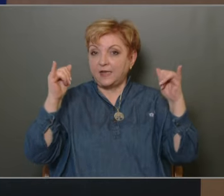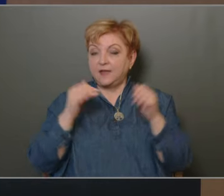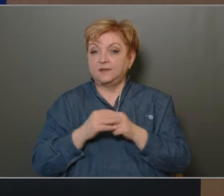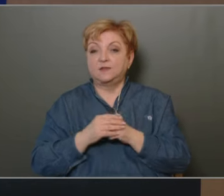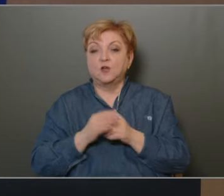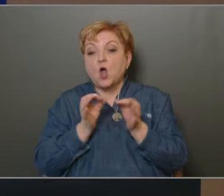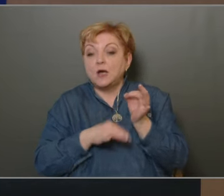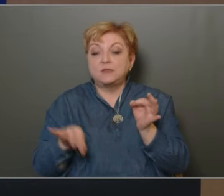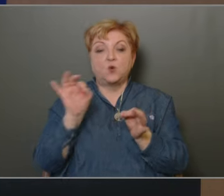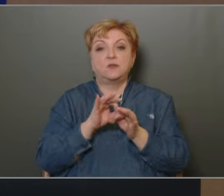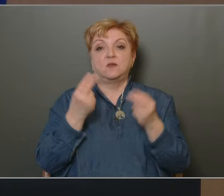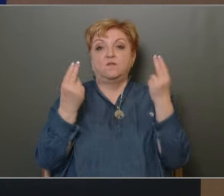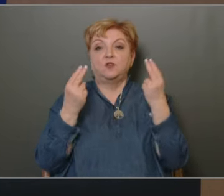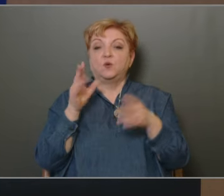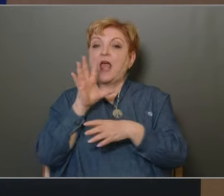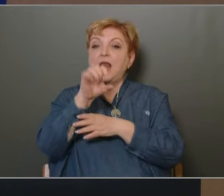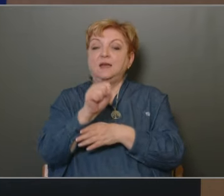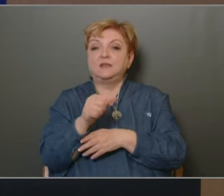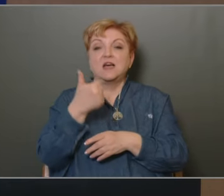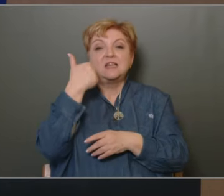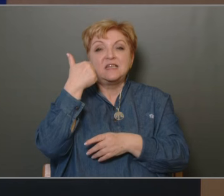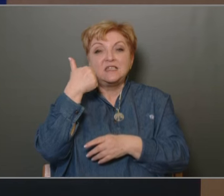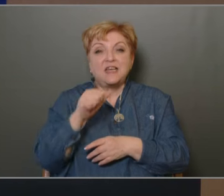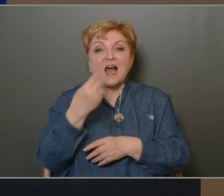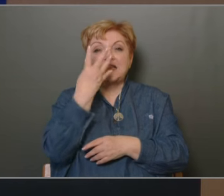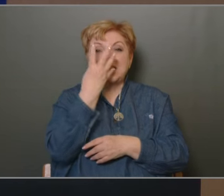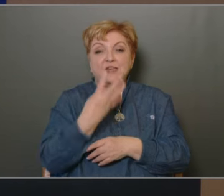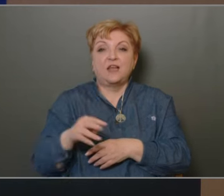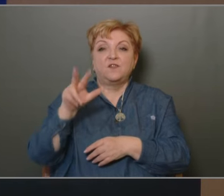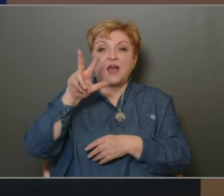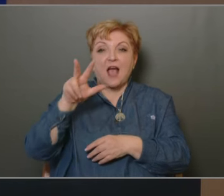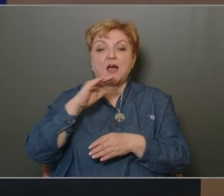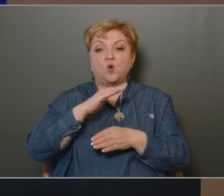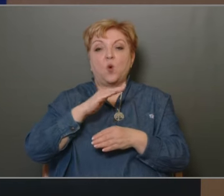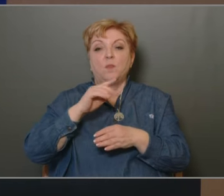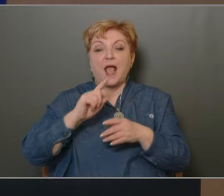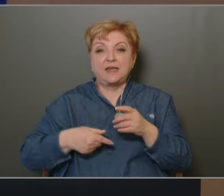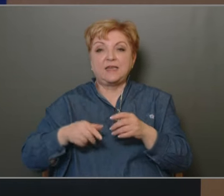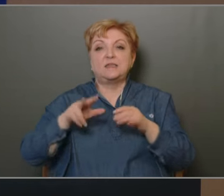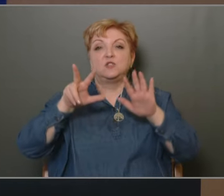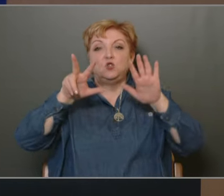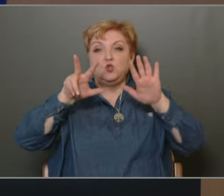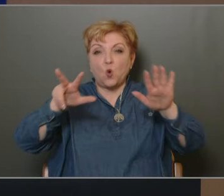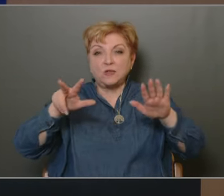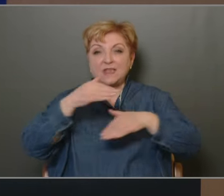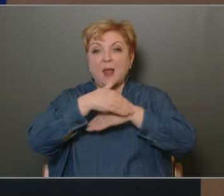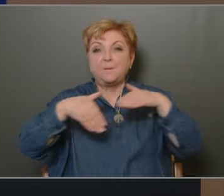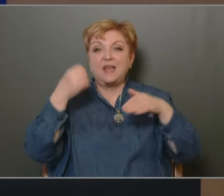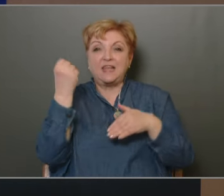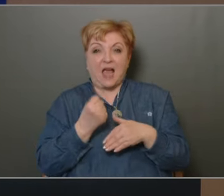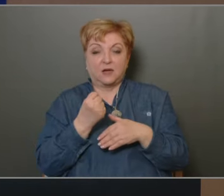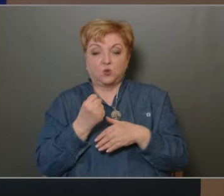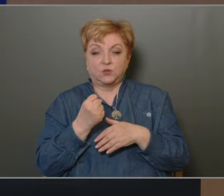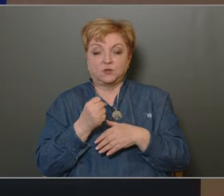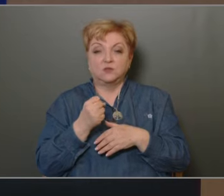az összvagyonunk pedig elérte a 143,8 milliárd forintos nagyságrendet, 12